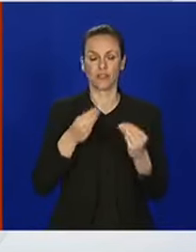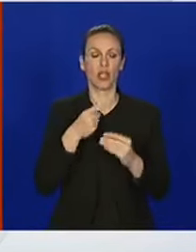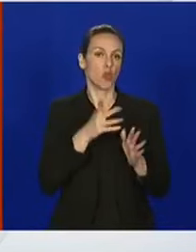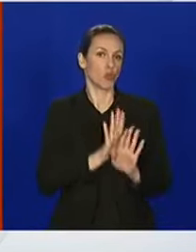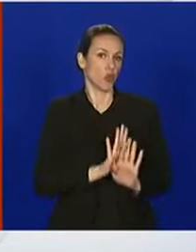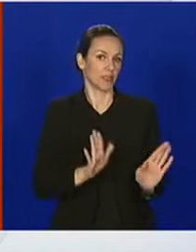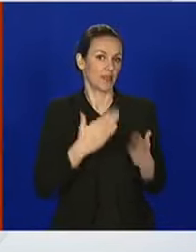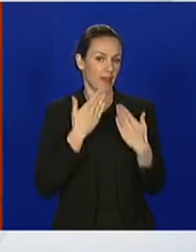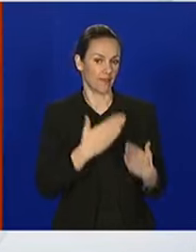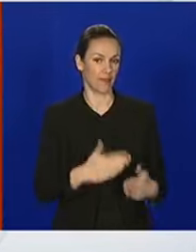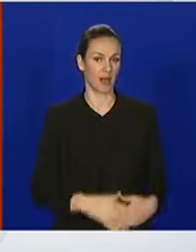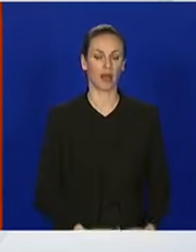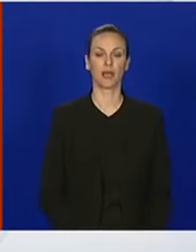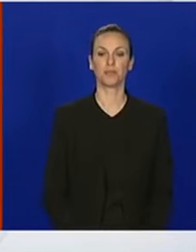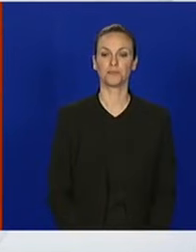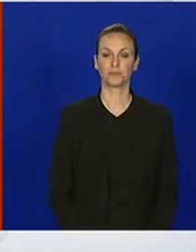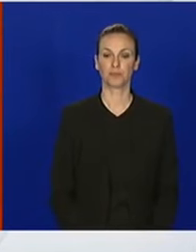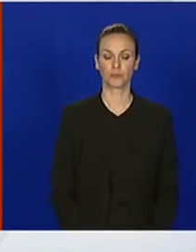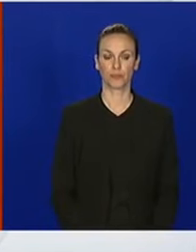hvala.